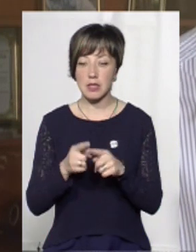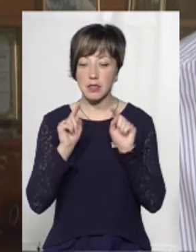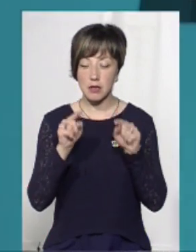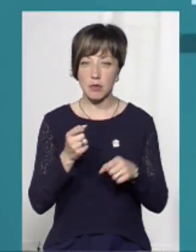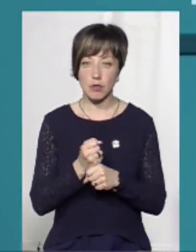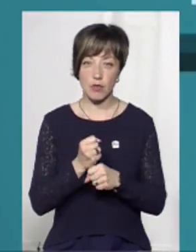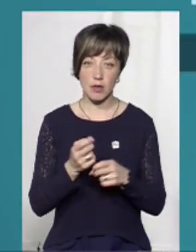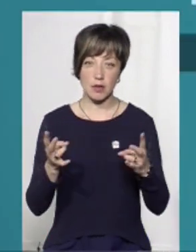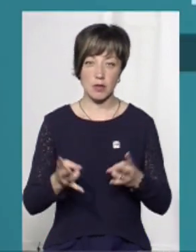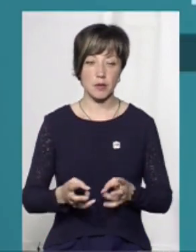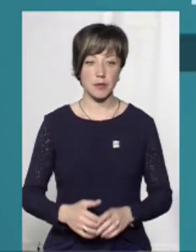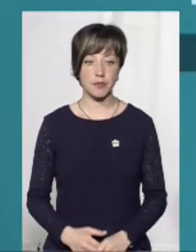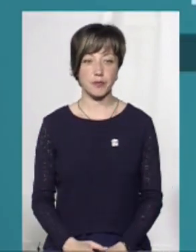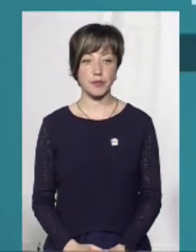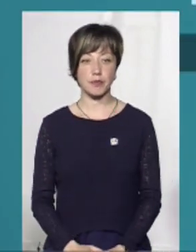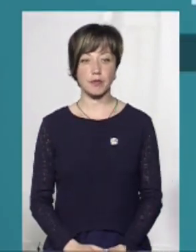працювати.